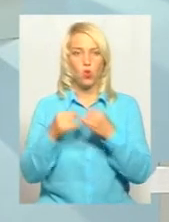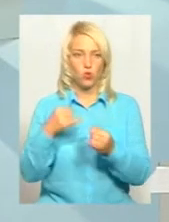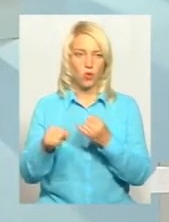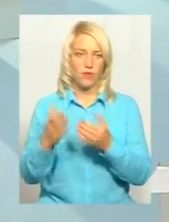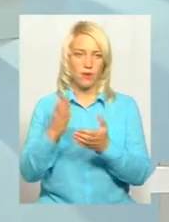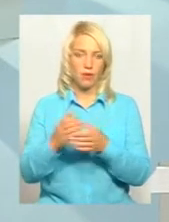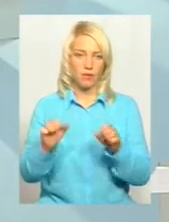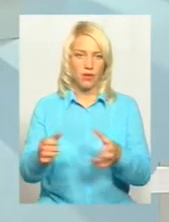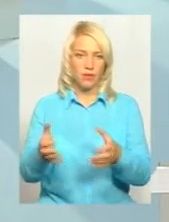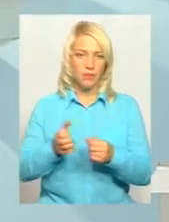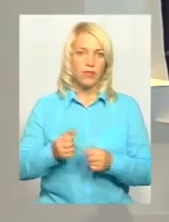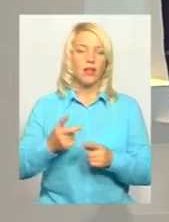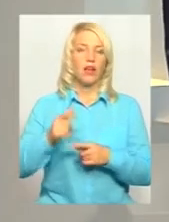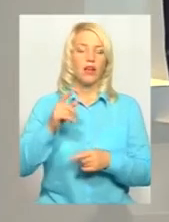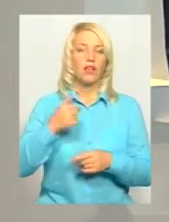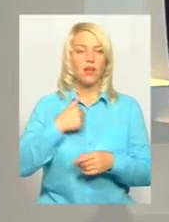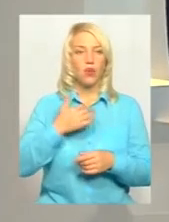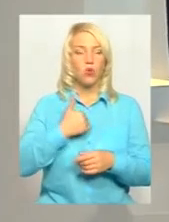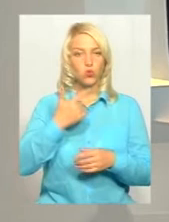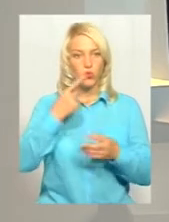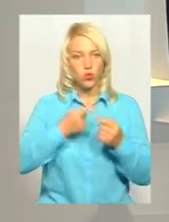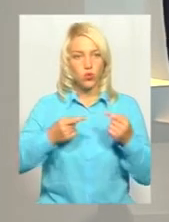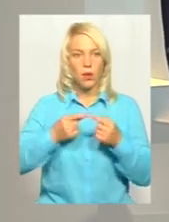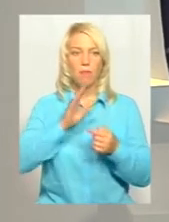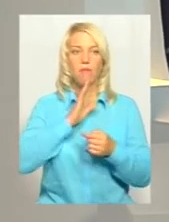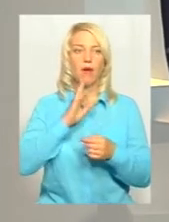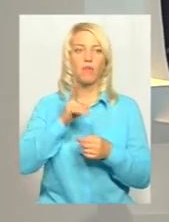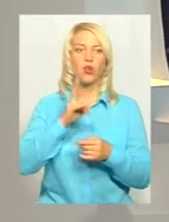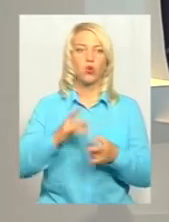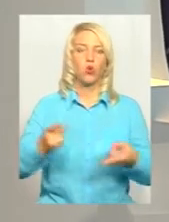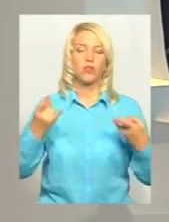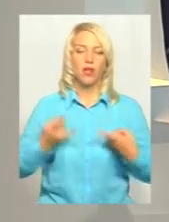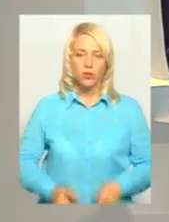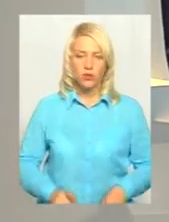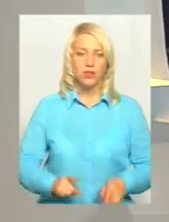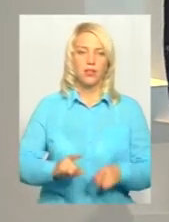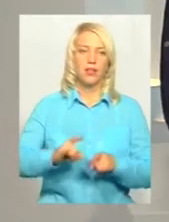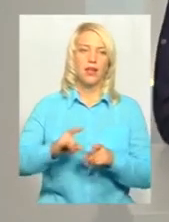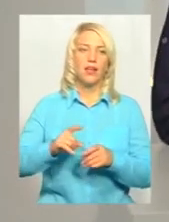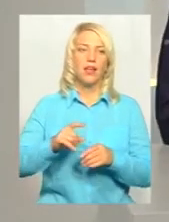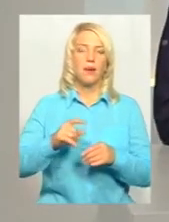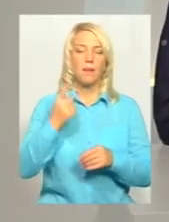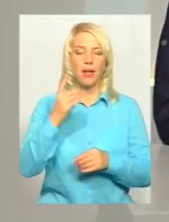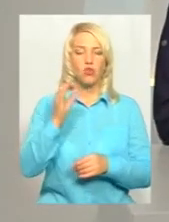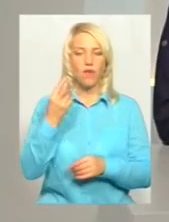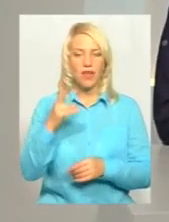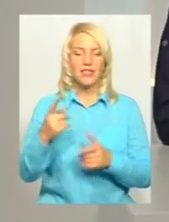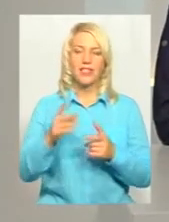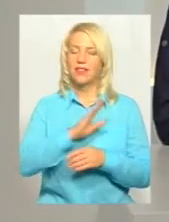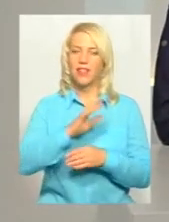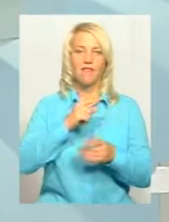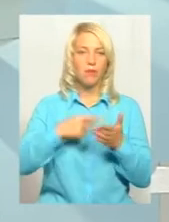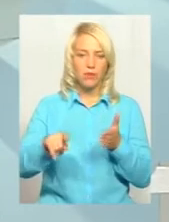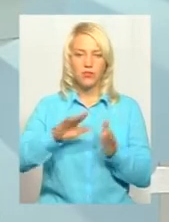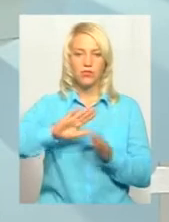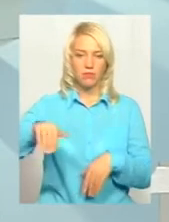От разу уточню. Все ж таки, мама, яка народила з 1 вересня, не виписується після 1 вересня? Дивіться, в порядку